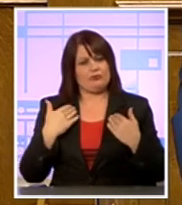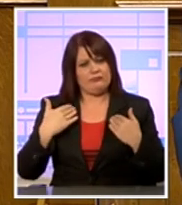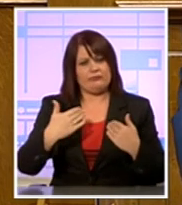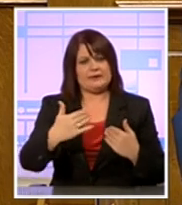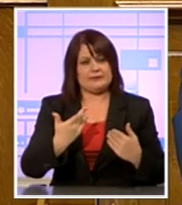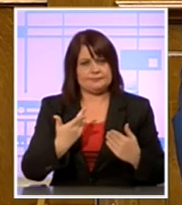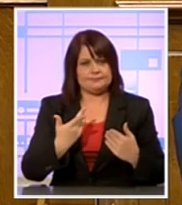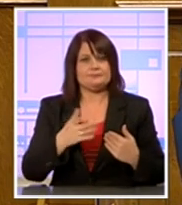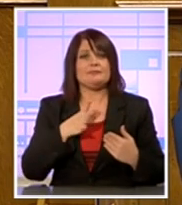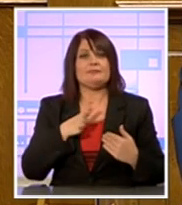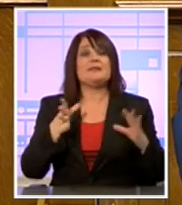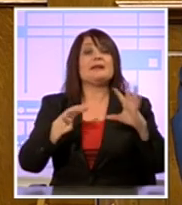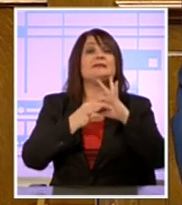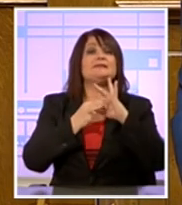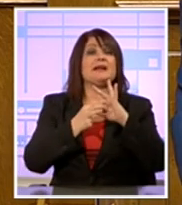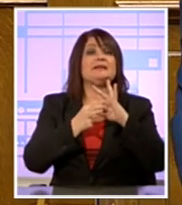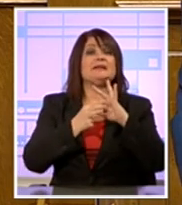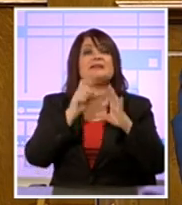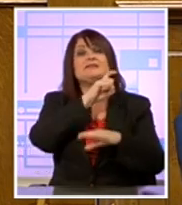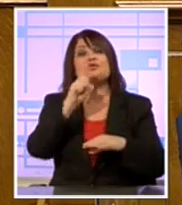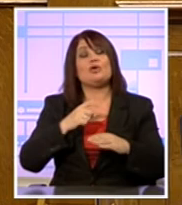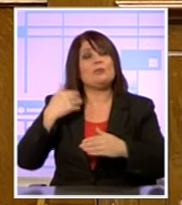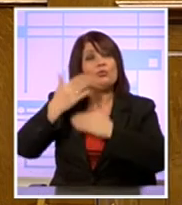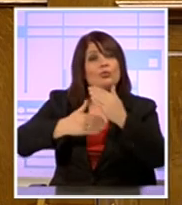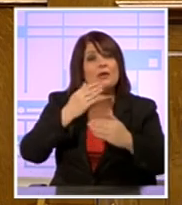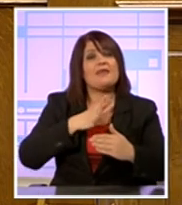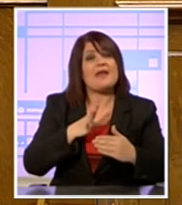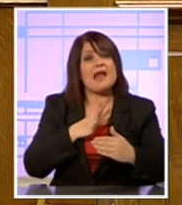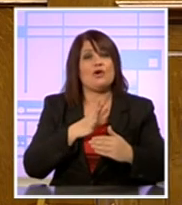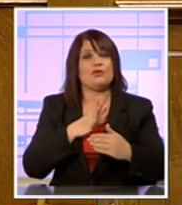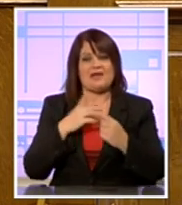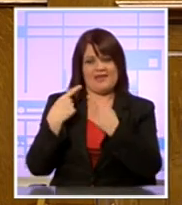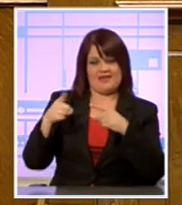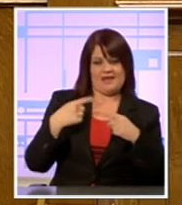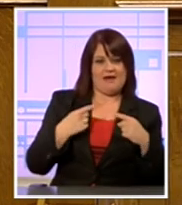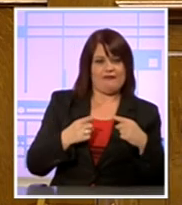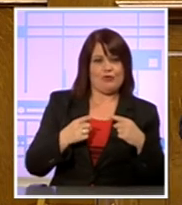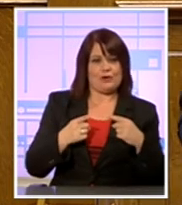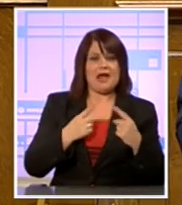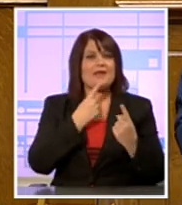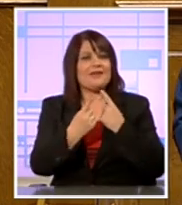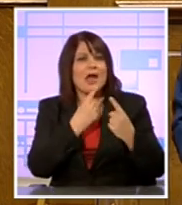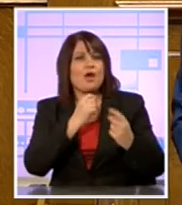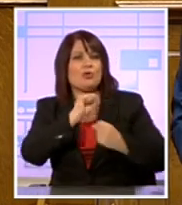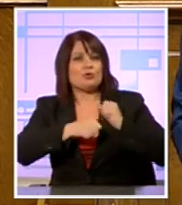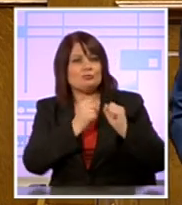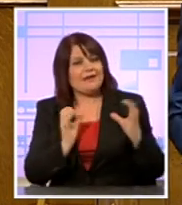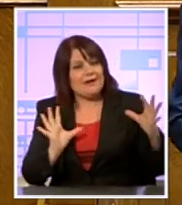Επιδίωξα αυτή τη συνεργασία πάντα στη ζωή μου. Να γεφυρώνουμε τις διαφορές μας μέσα από το διάλογο, την προσπάθεια.